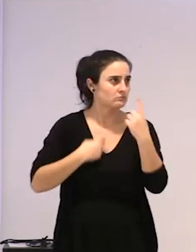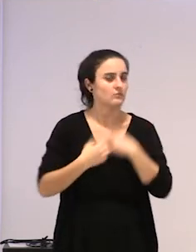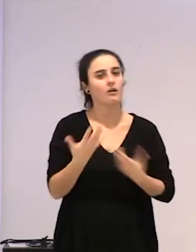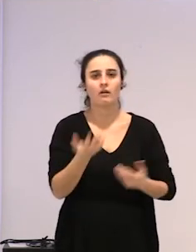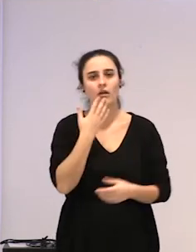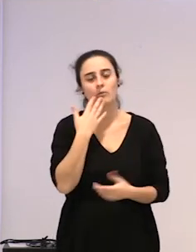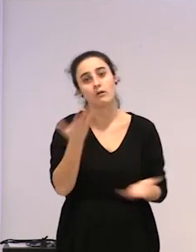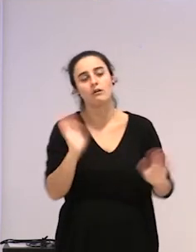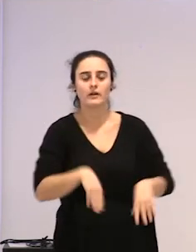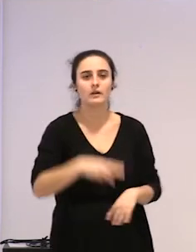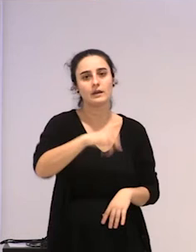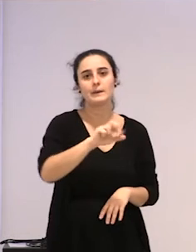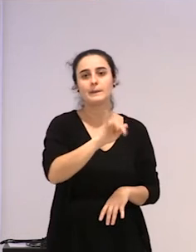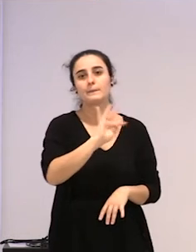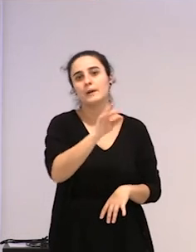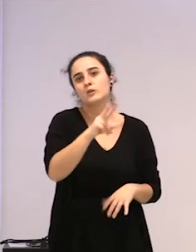maritxu,